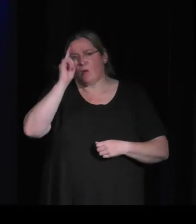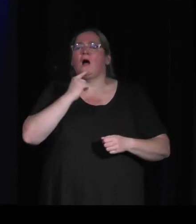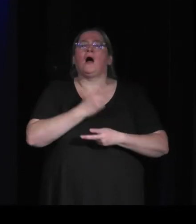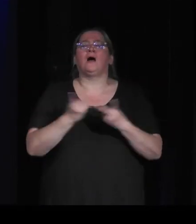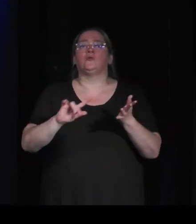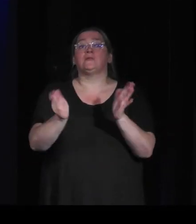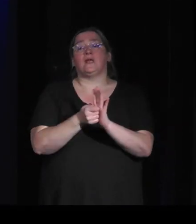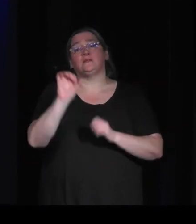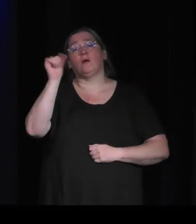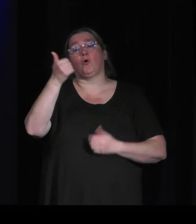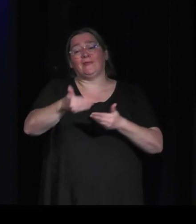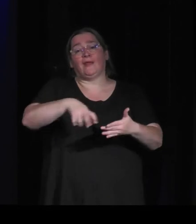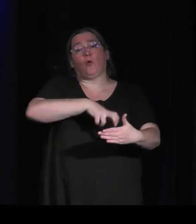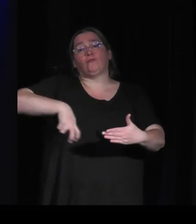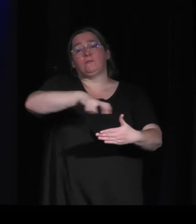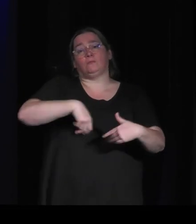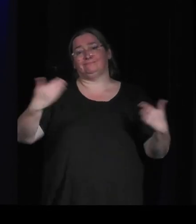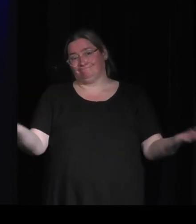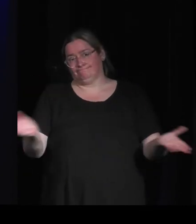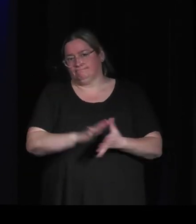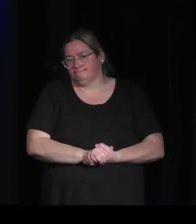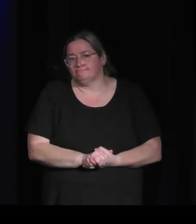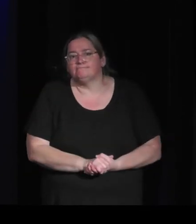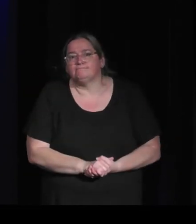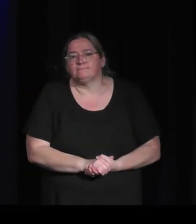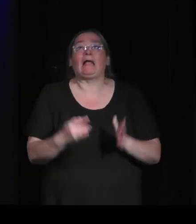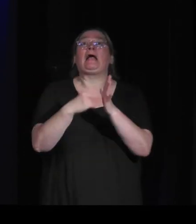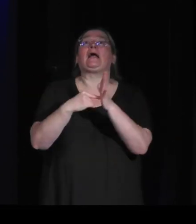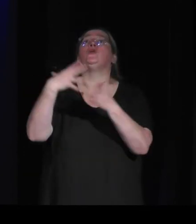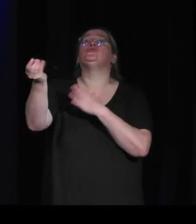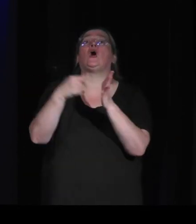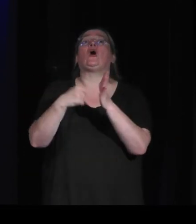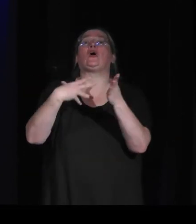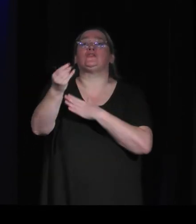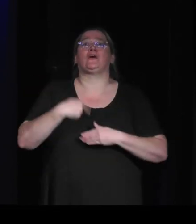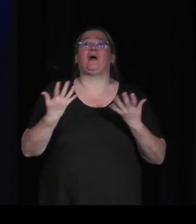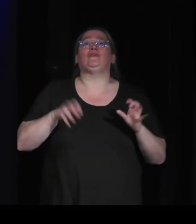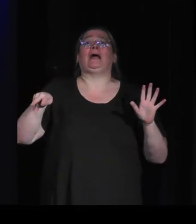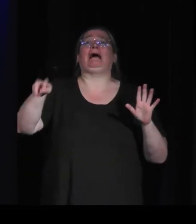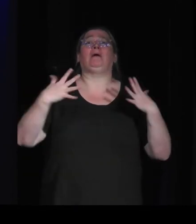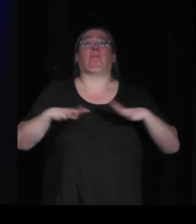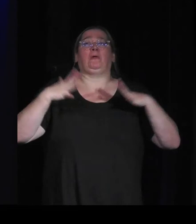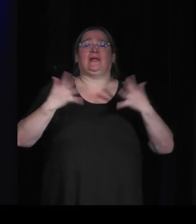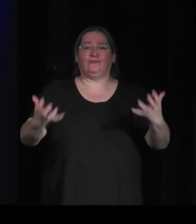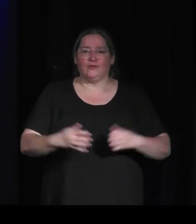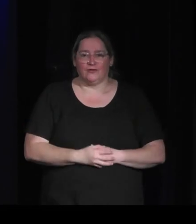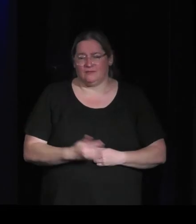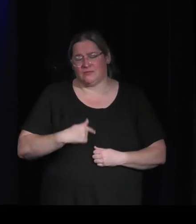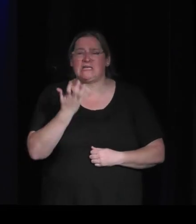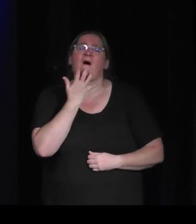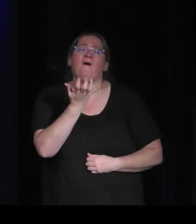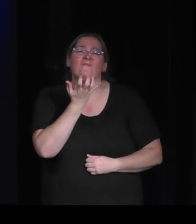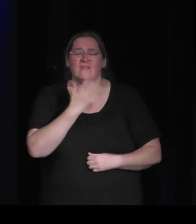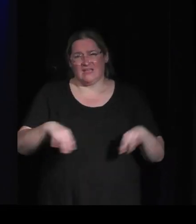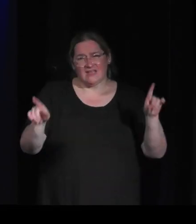pendant le premier confinement donc c'était quand est-ce que ça sort j'ai envie de me promener là-bas c'était j'ai trop envie de